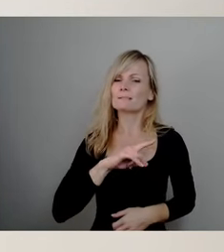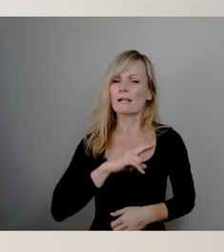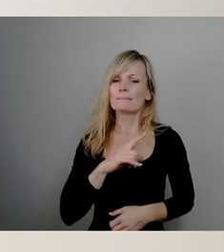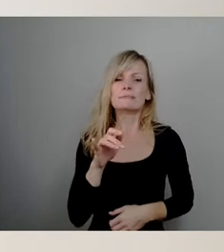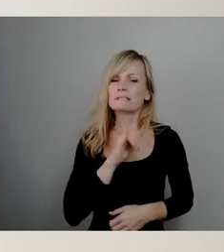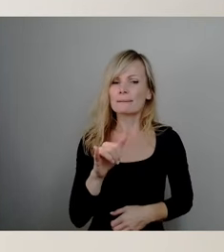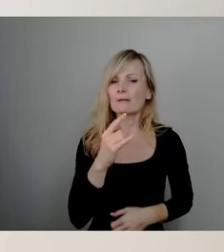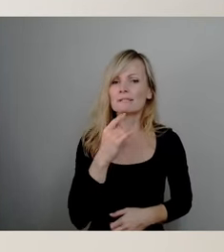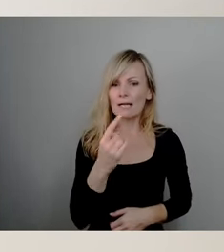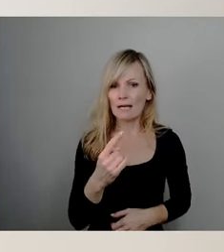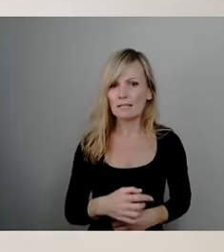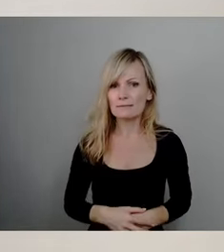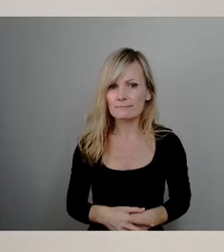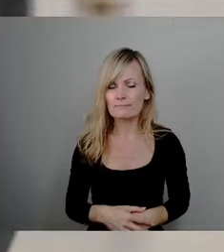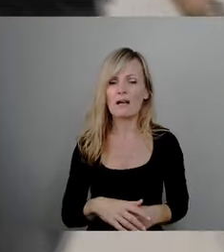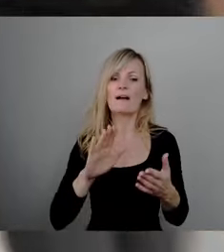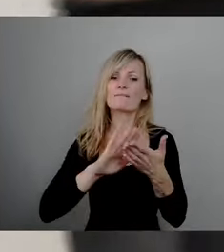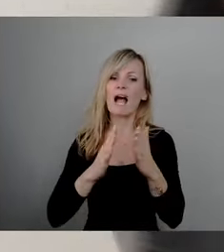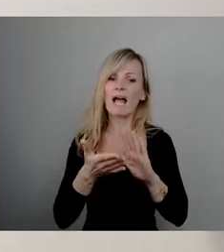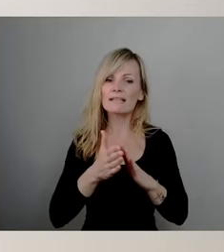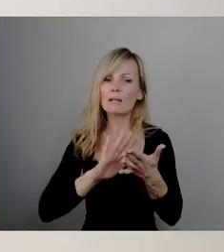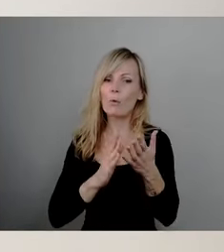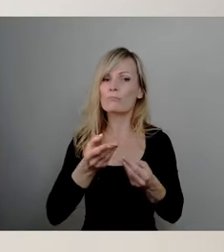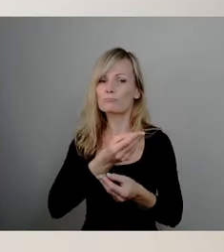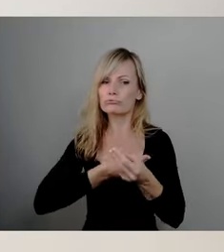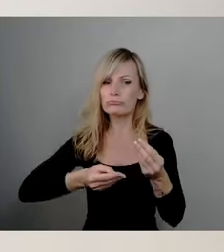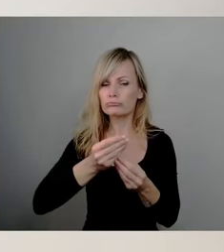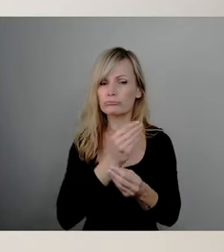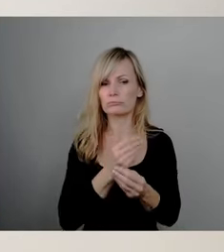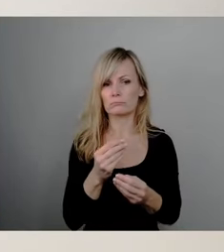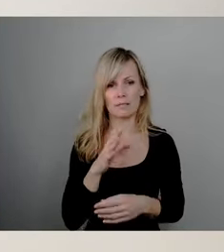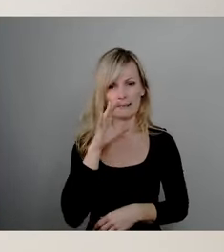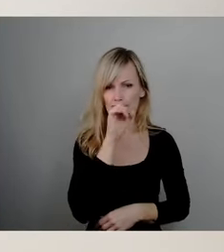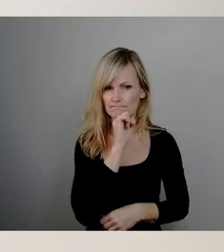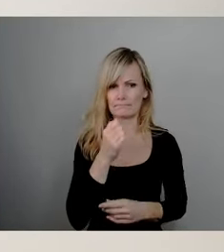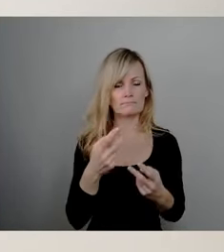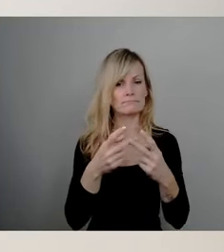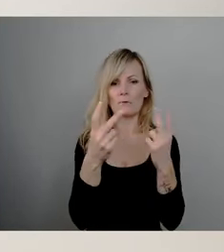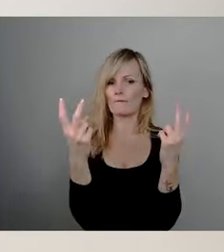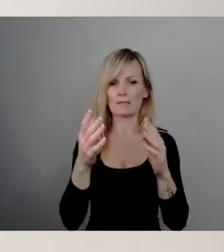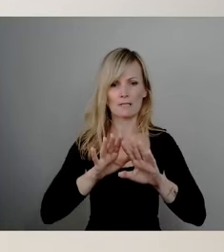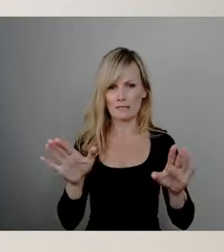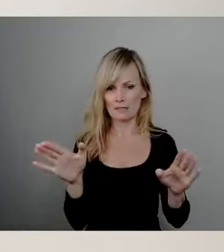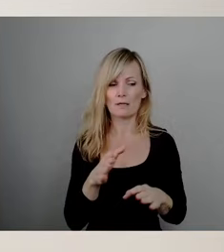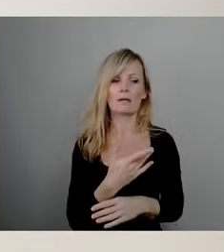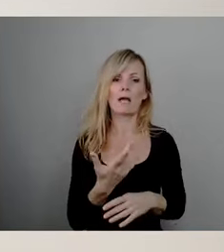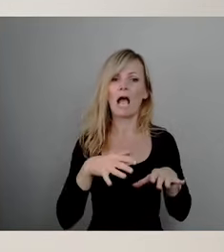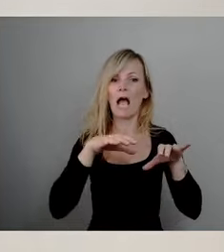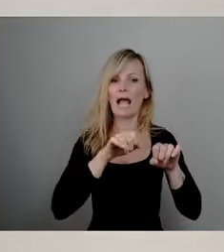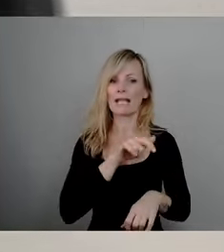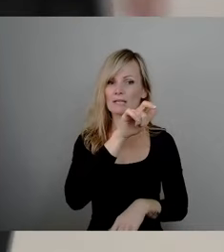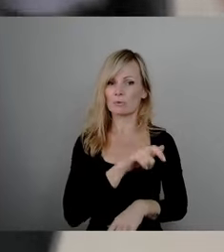vertraulich geführt. Das ist eine Absprache mit dem Eigentümer. Und jetzt ist natürlich völlig